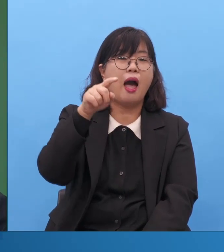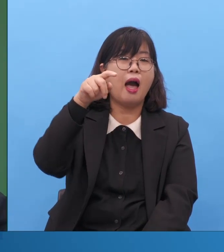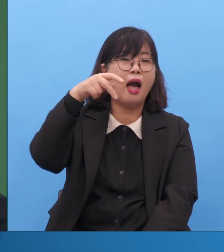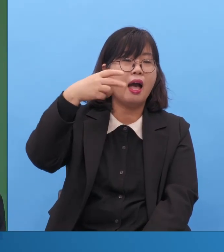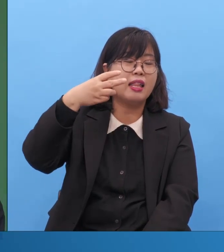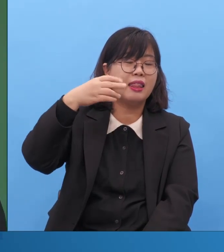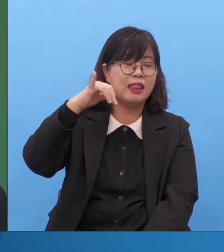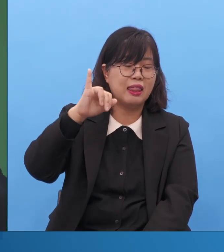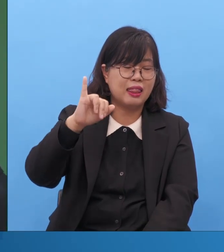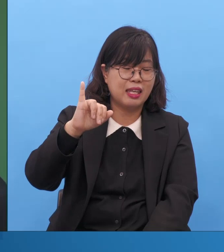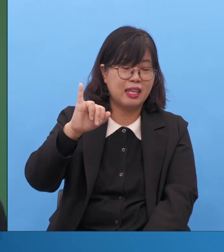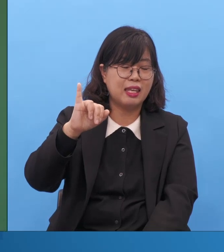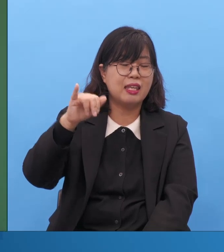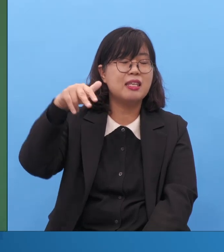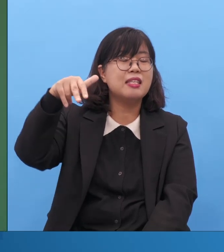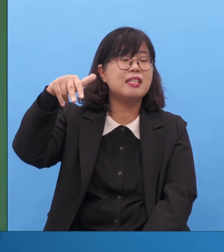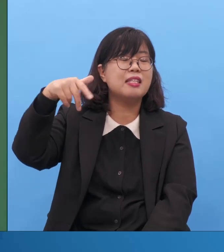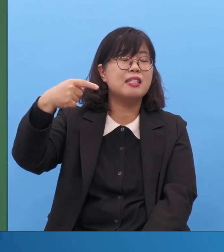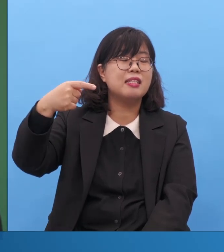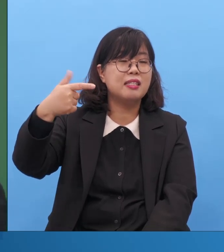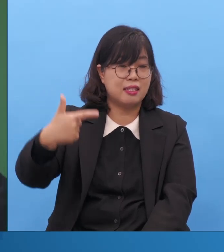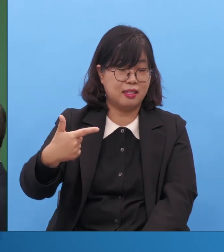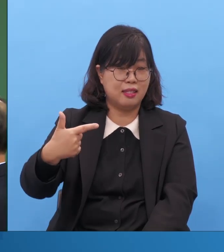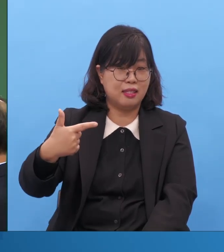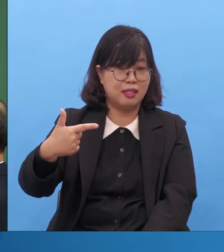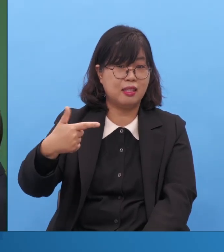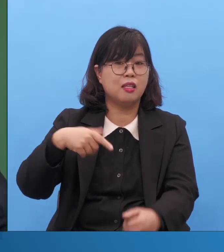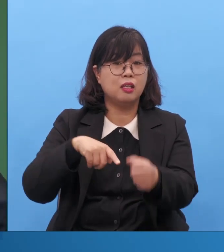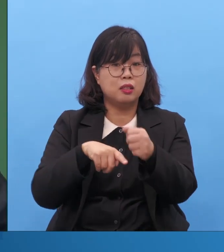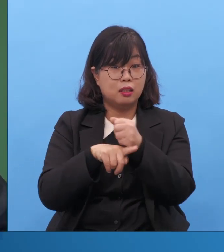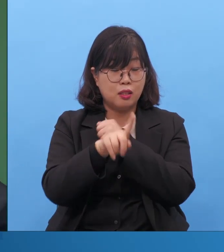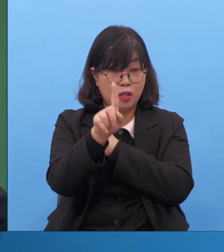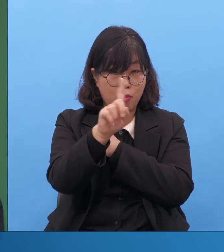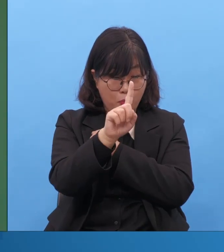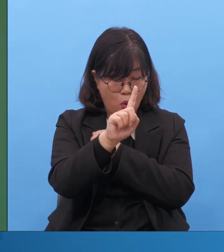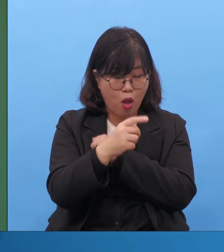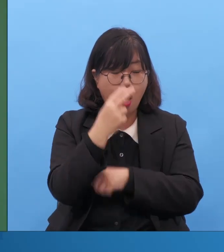이 망대를 만들었을 때 여기는 플랫폼이 나온다.